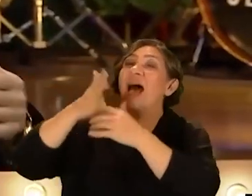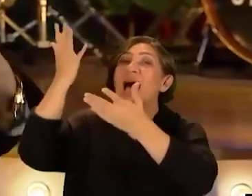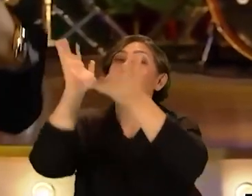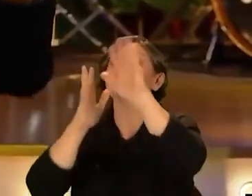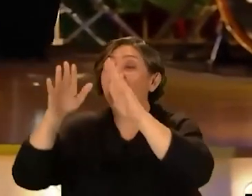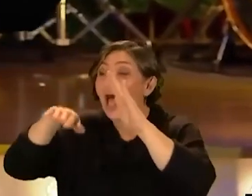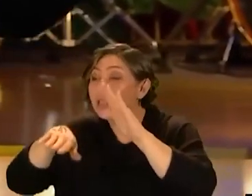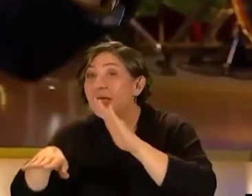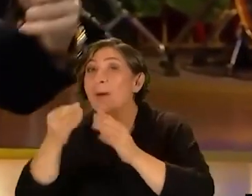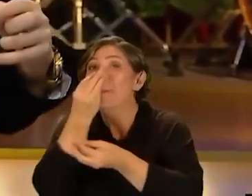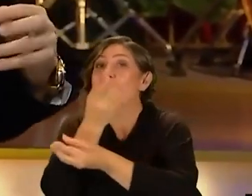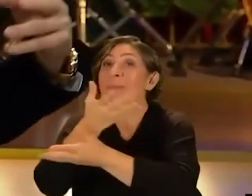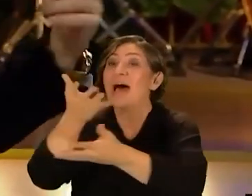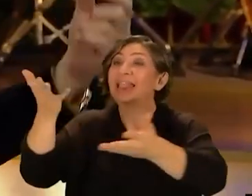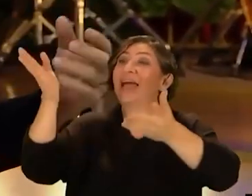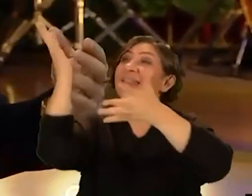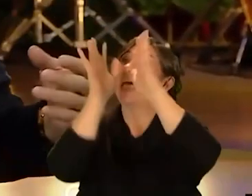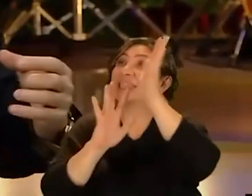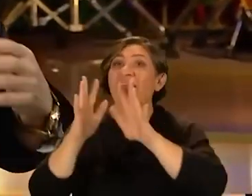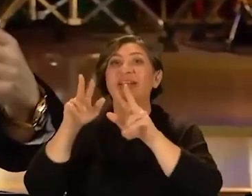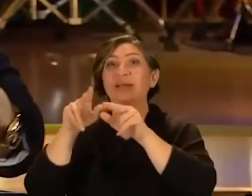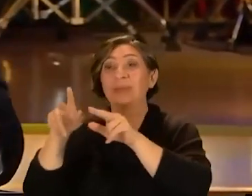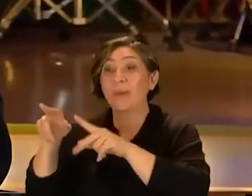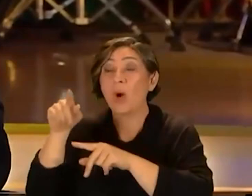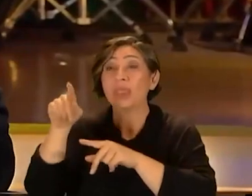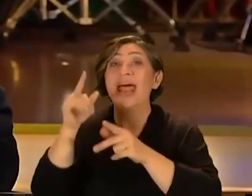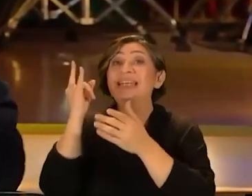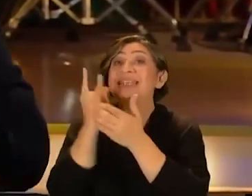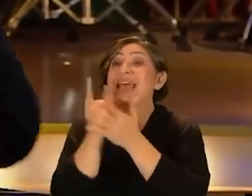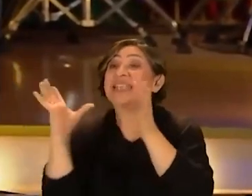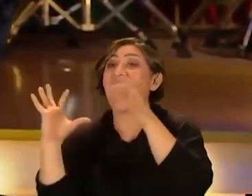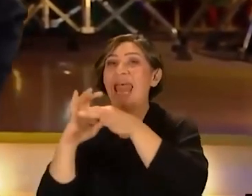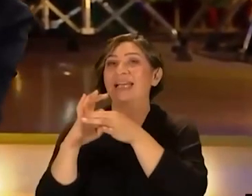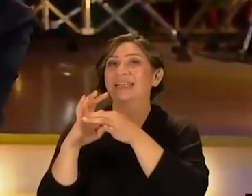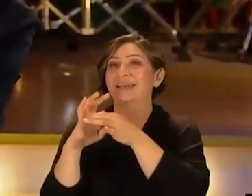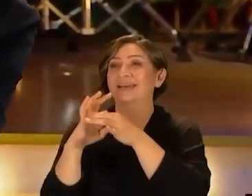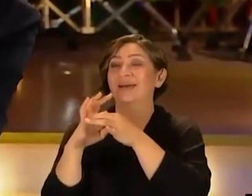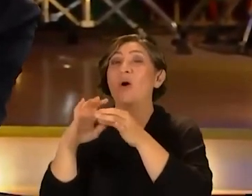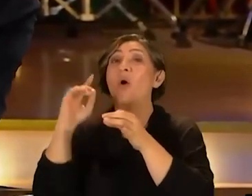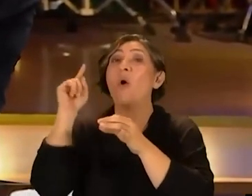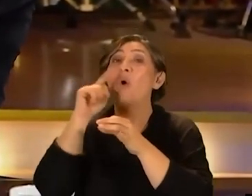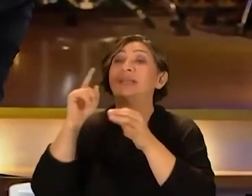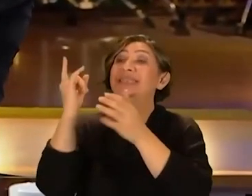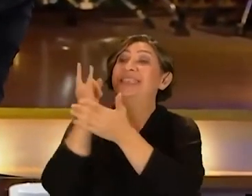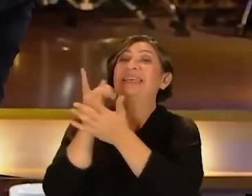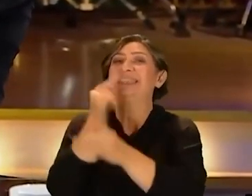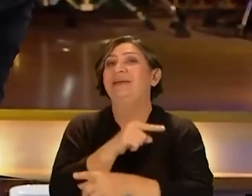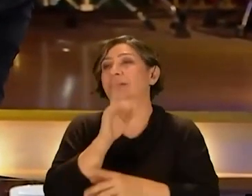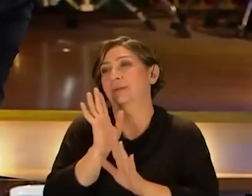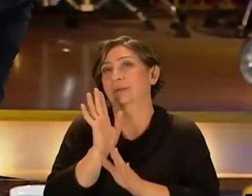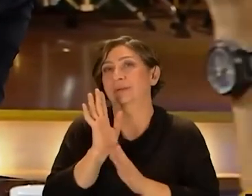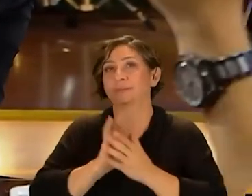bunun ağaçların altı, baharla dallar bilmem ne falan filan. Onların hepsi seksti. O seksti. O seksti.